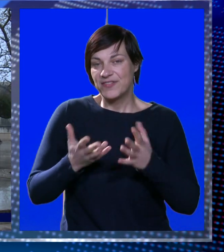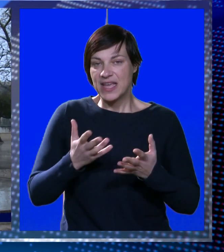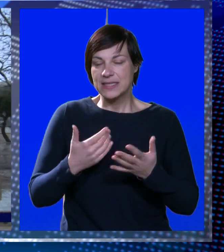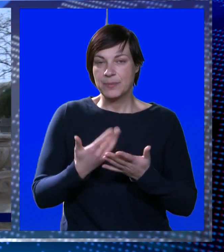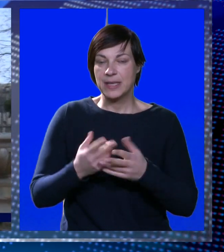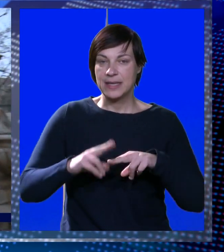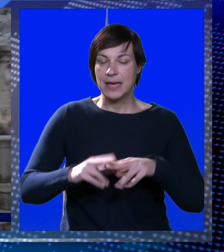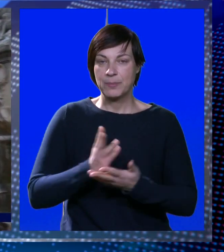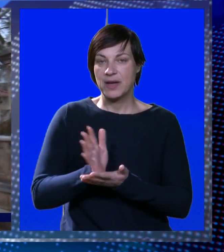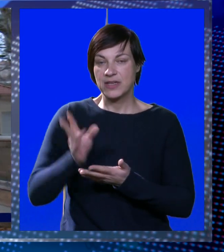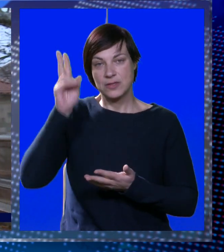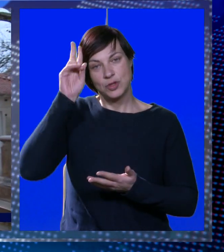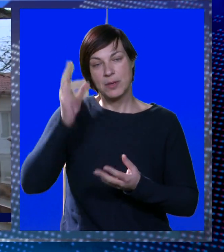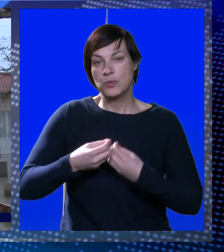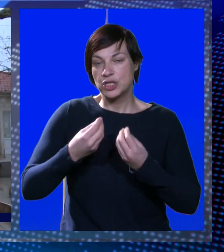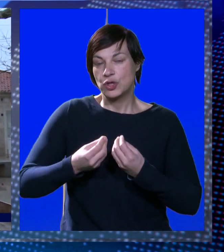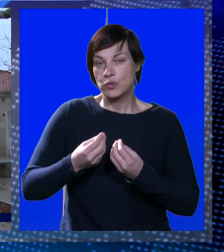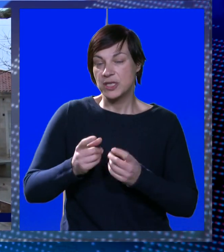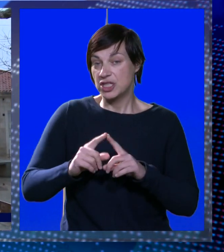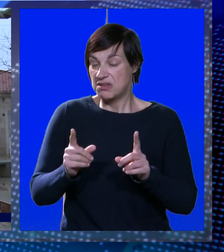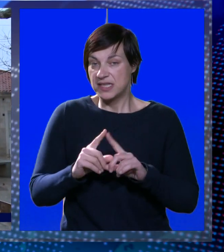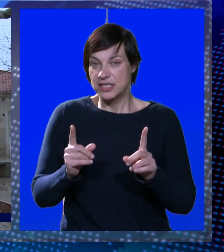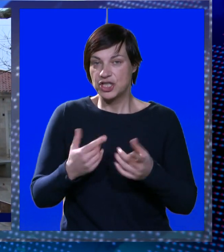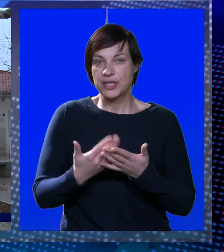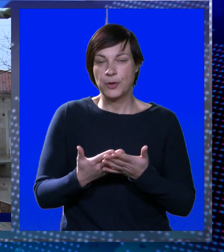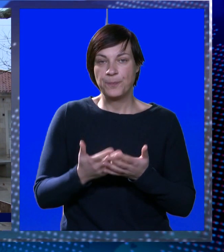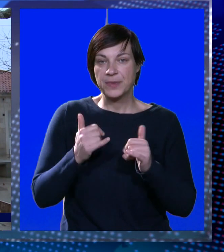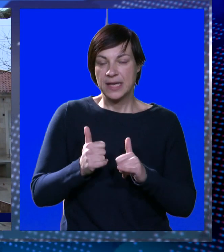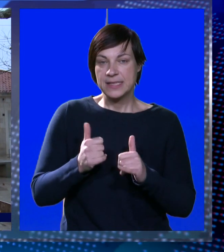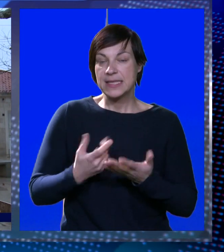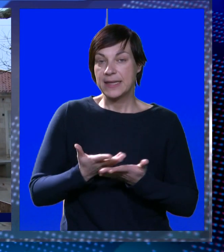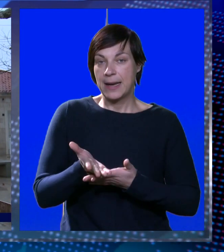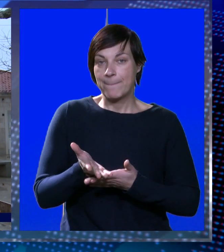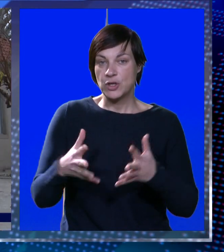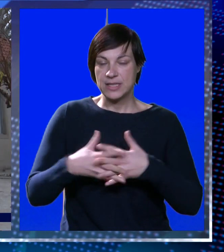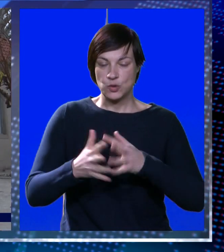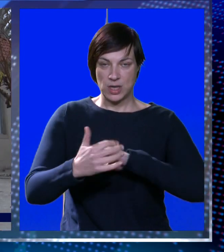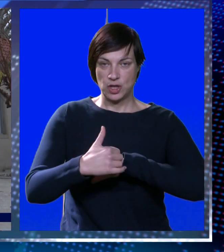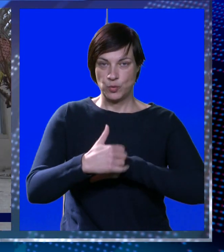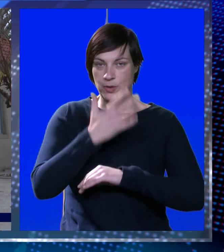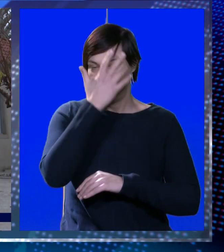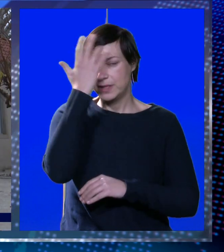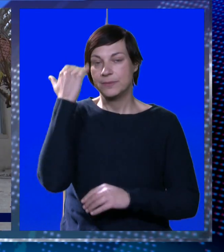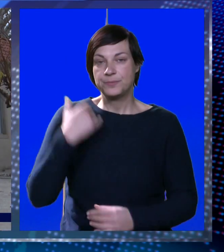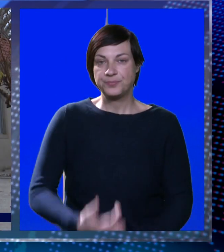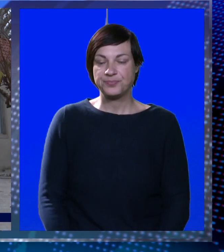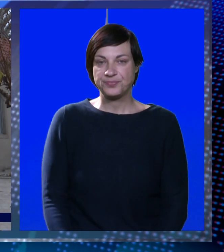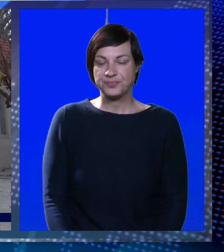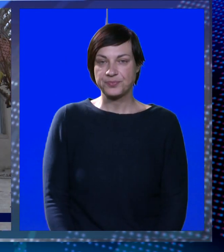fleksibilni, te ih pravna služba može tumačiti na nekoliko načina. Sada je na potezu grad Dubrovnik.